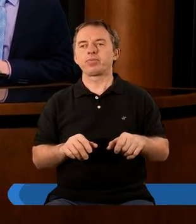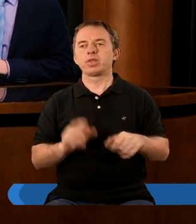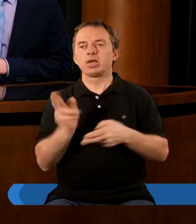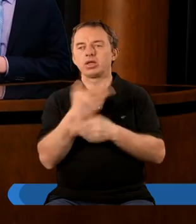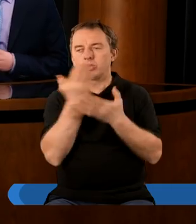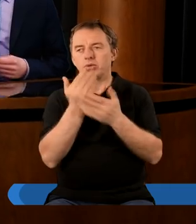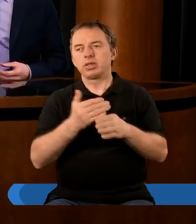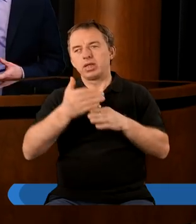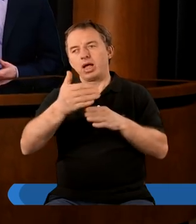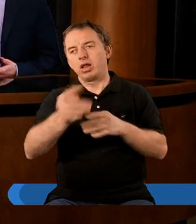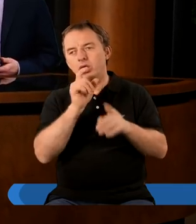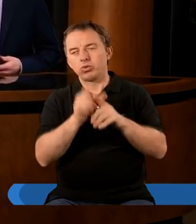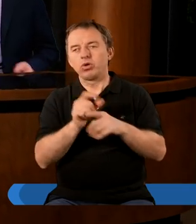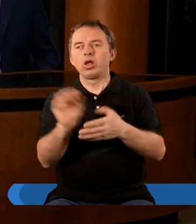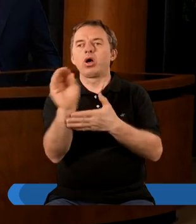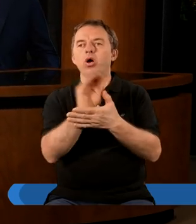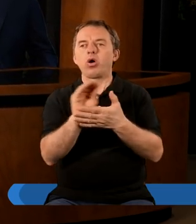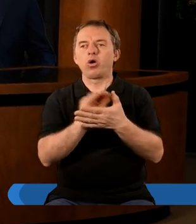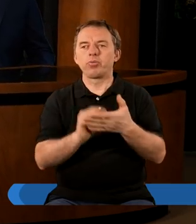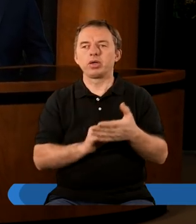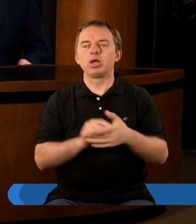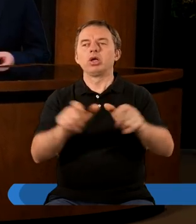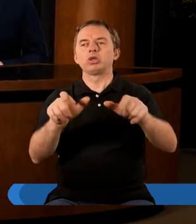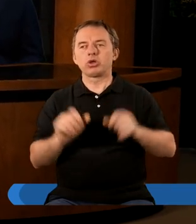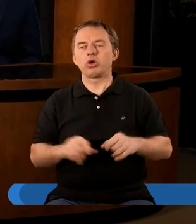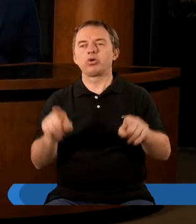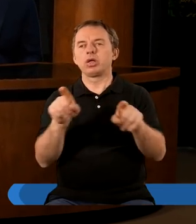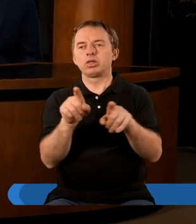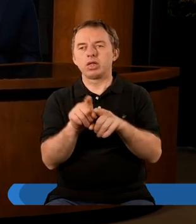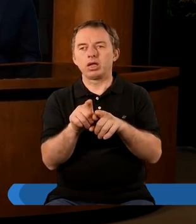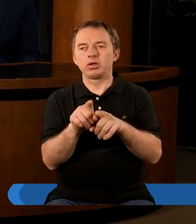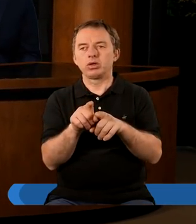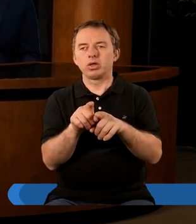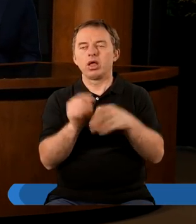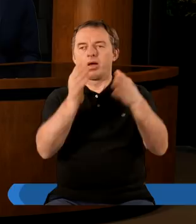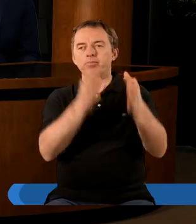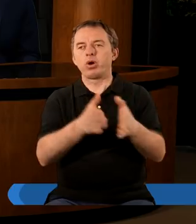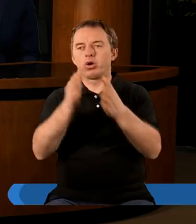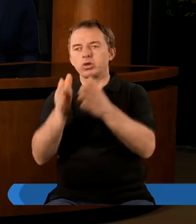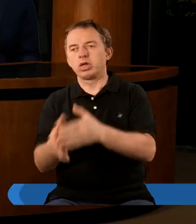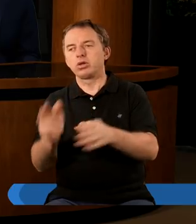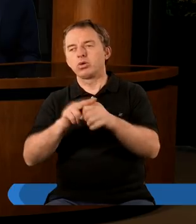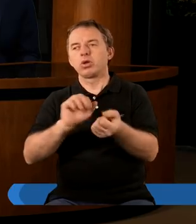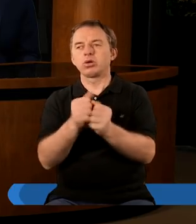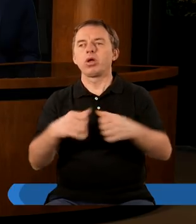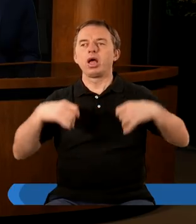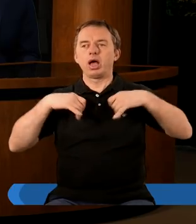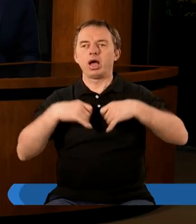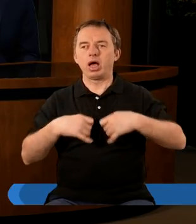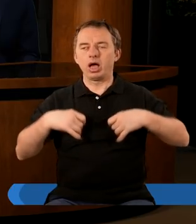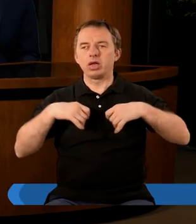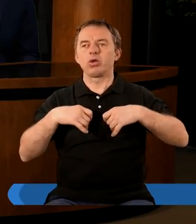Kiedy czytamy dalej, pamiętamy z całego tego opisu, prawda, to mamy też postacie, które są aniołami, czyli